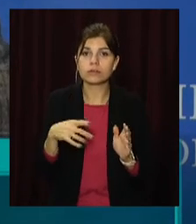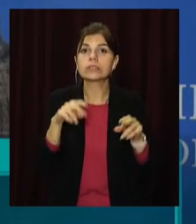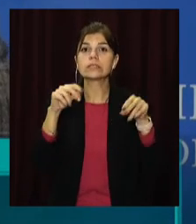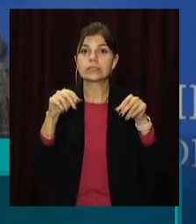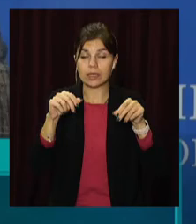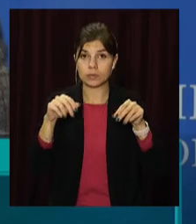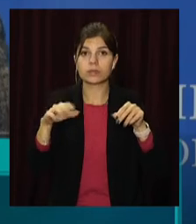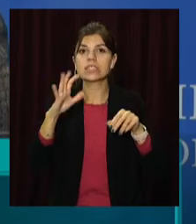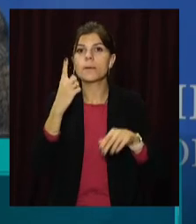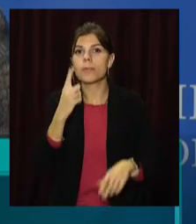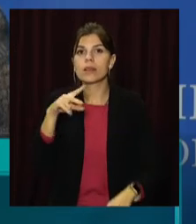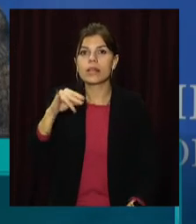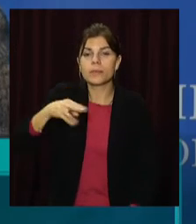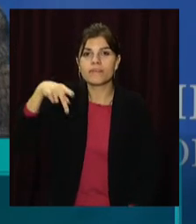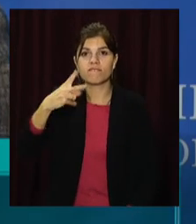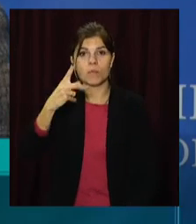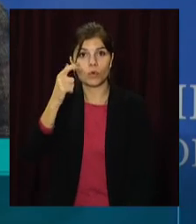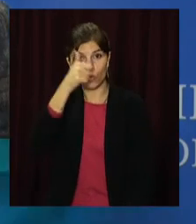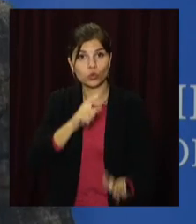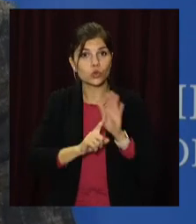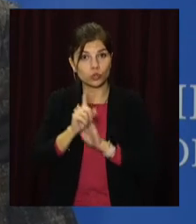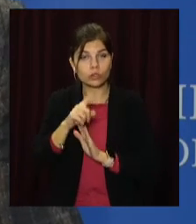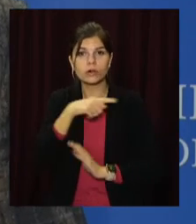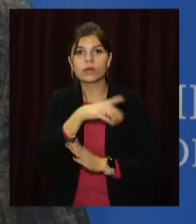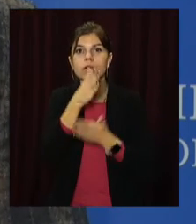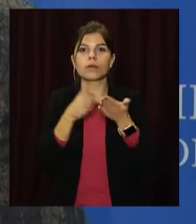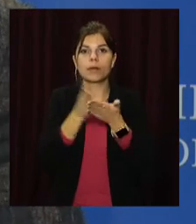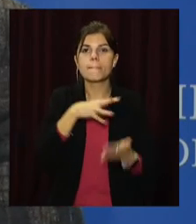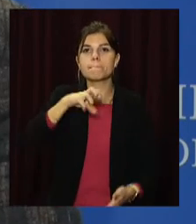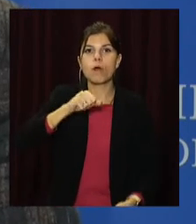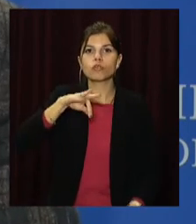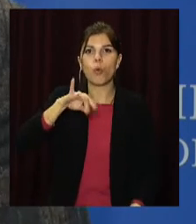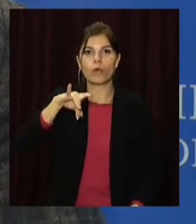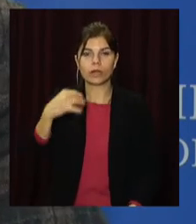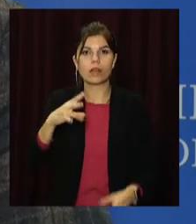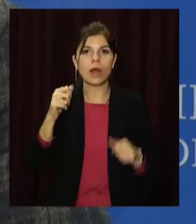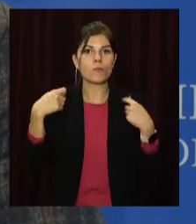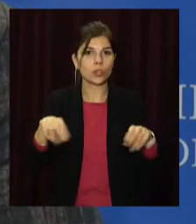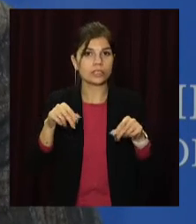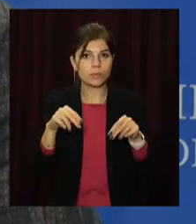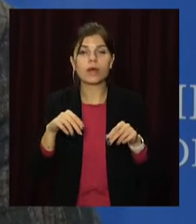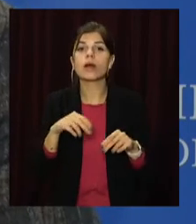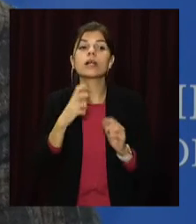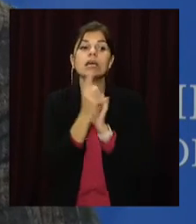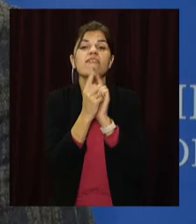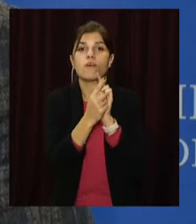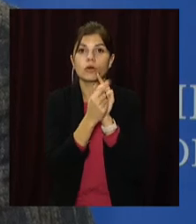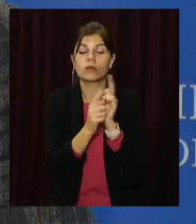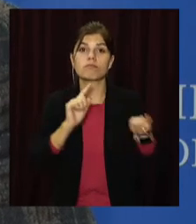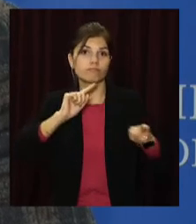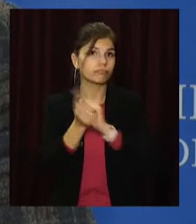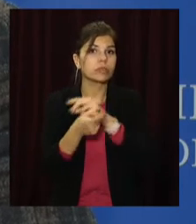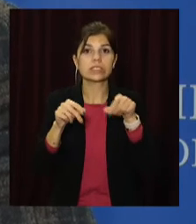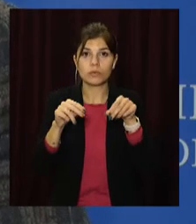почав роботу з 1 липня 2021 року. Він скасував мораторій на продаж землі. Реформа перетворила